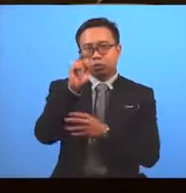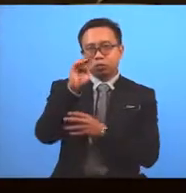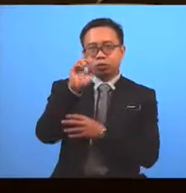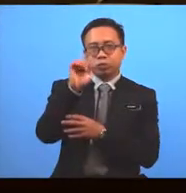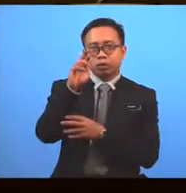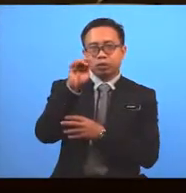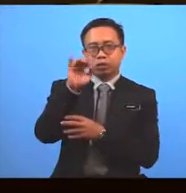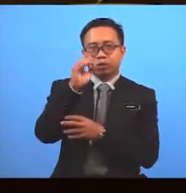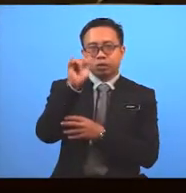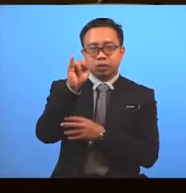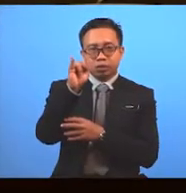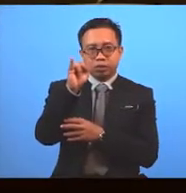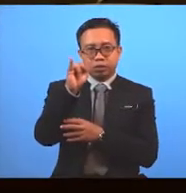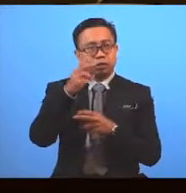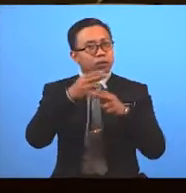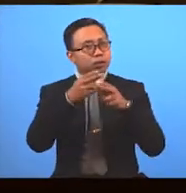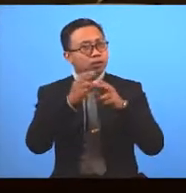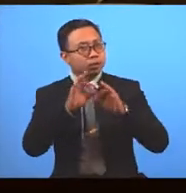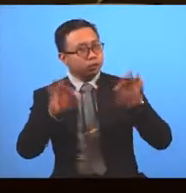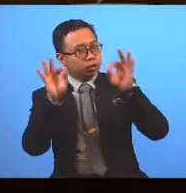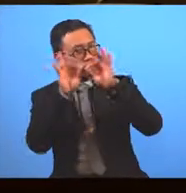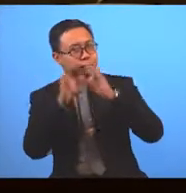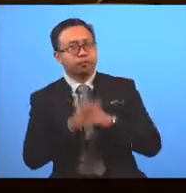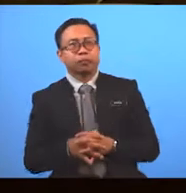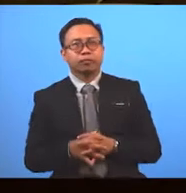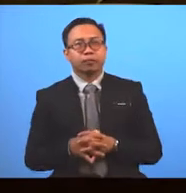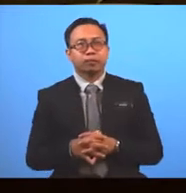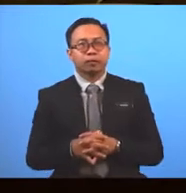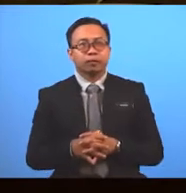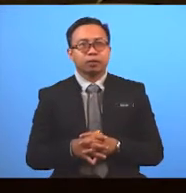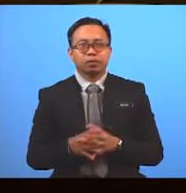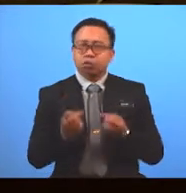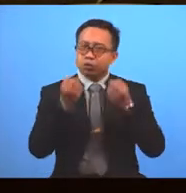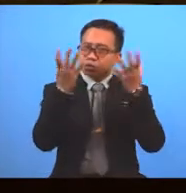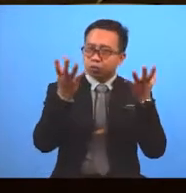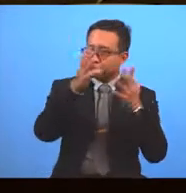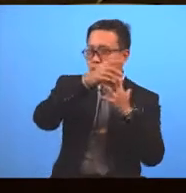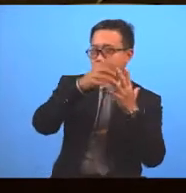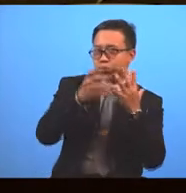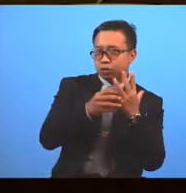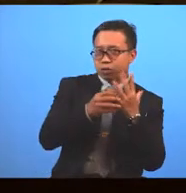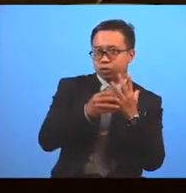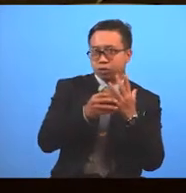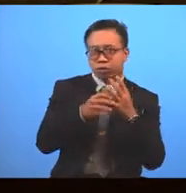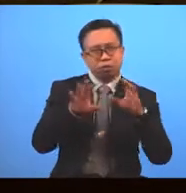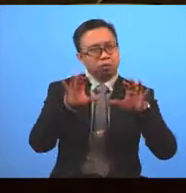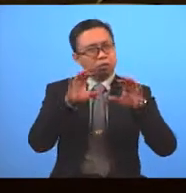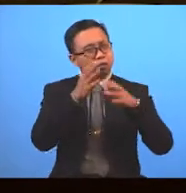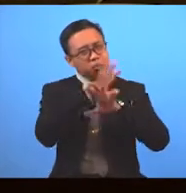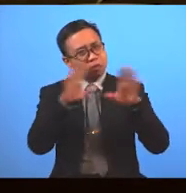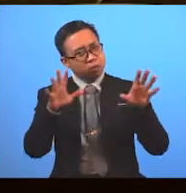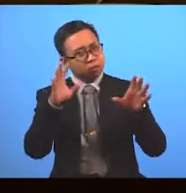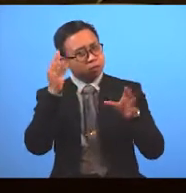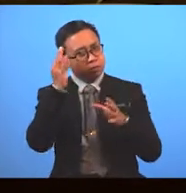Jumanji, Annabelle, Avengers So many choices, I can't decide which one to